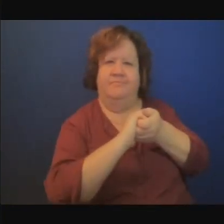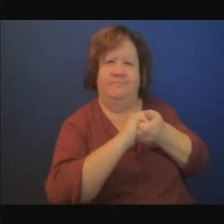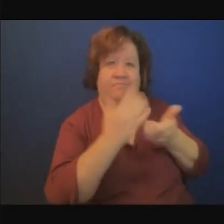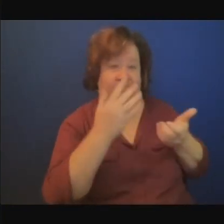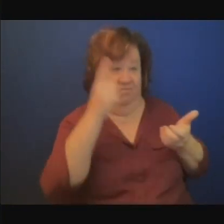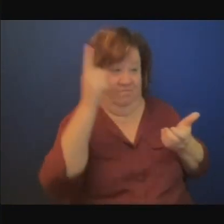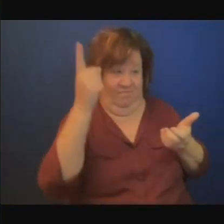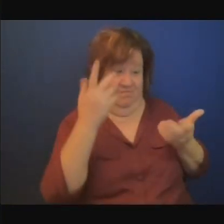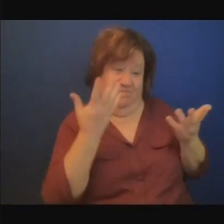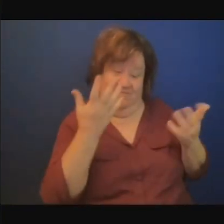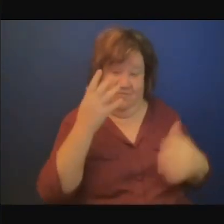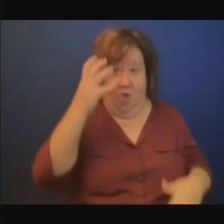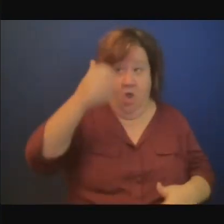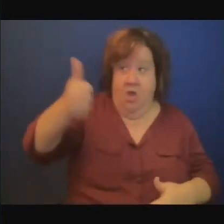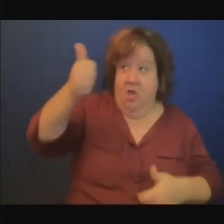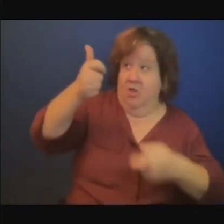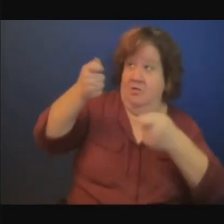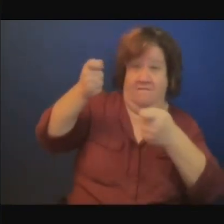transition énergétique ?